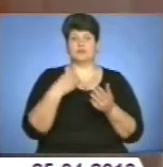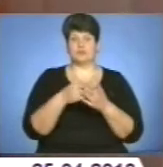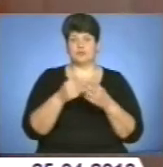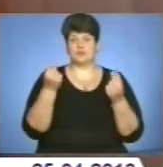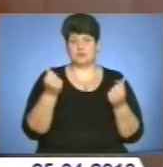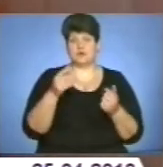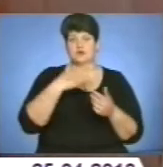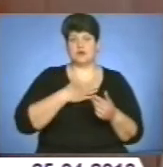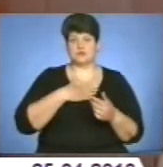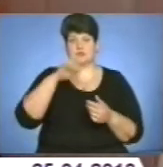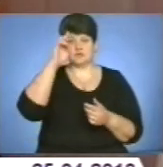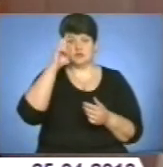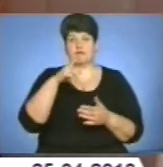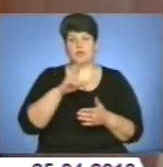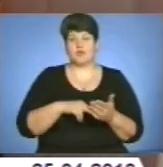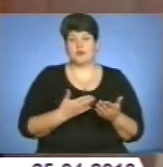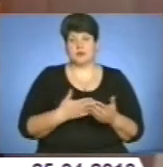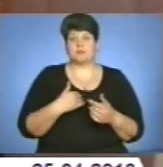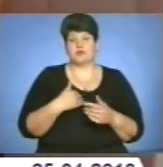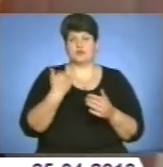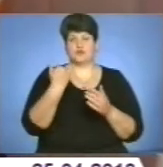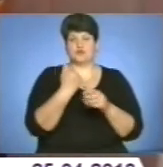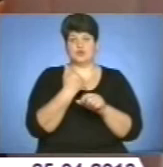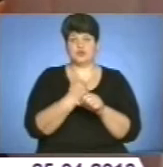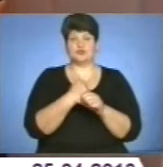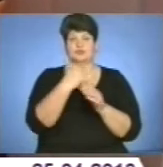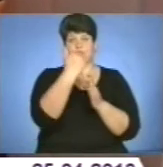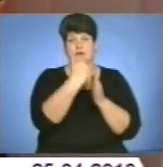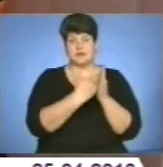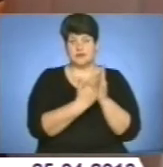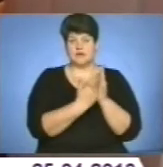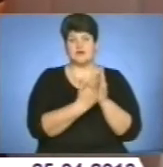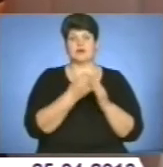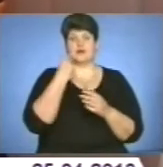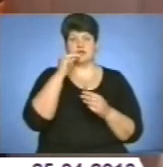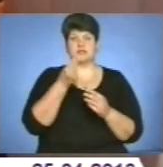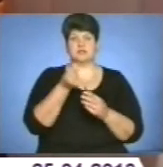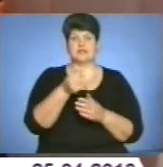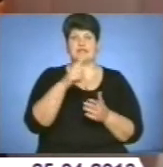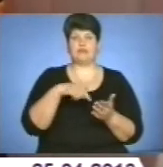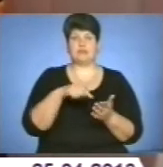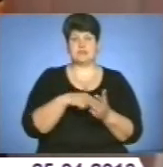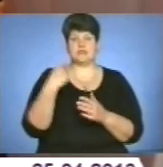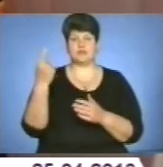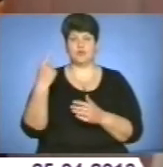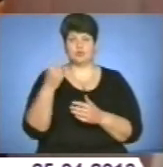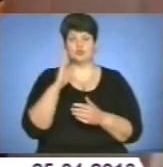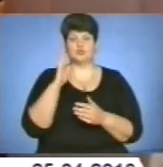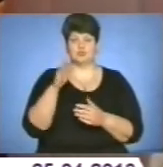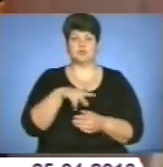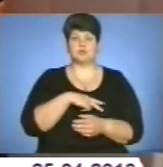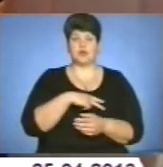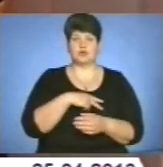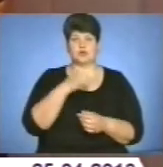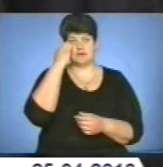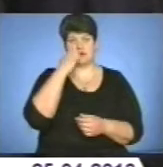видаток. Так що ми сьогодні такий рейтинг зробимо. Ми сьогодні кращих платників міста і області будемо нагороджувати